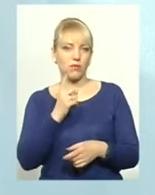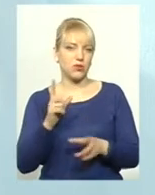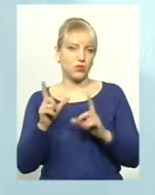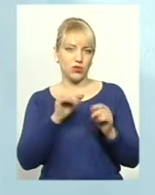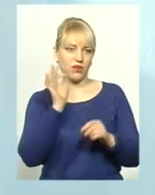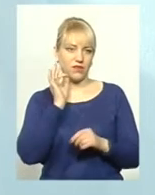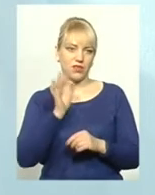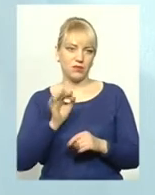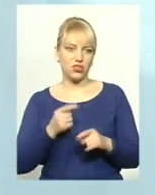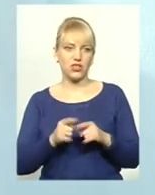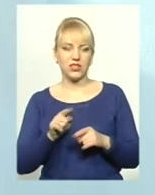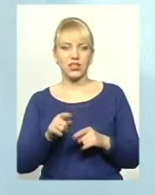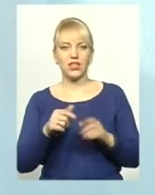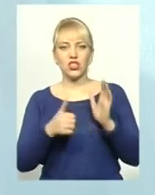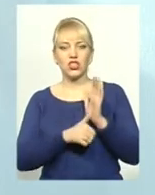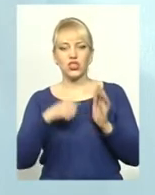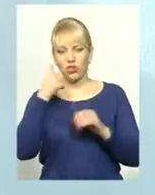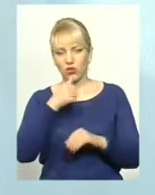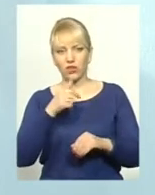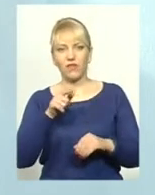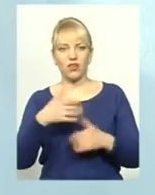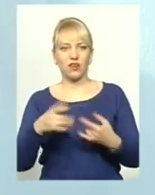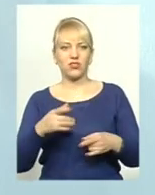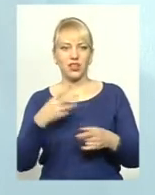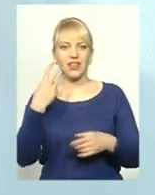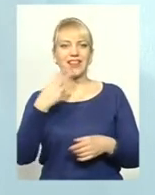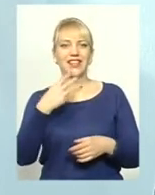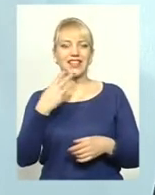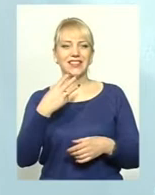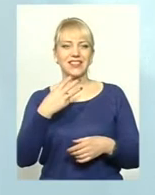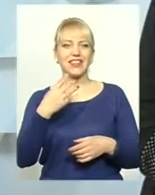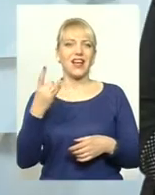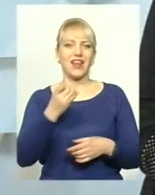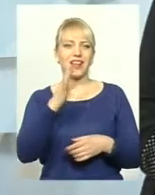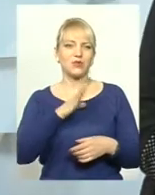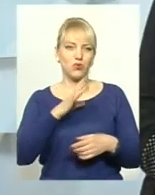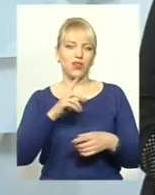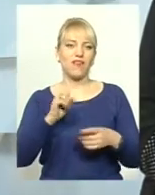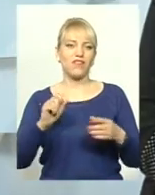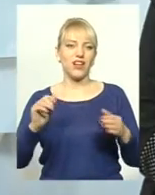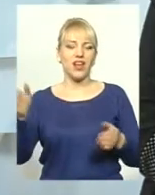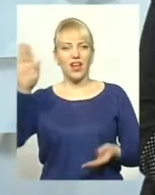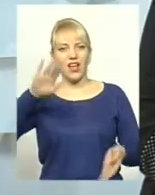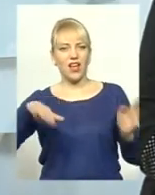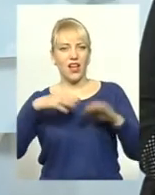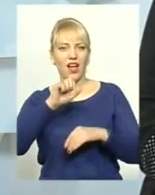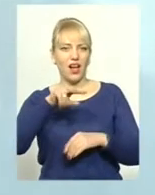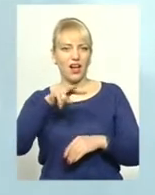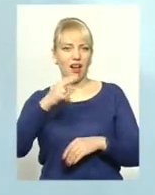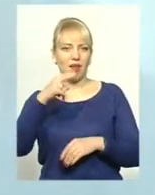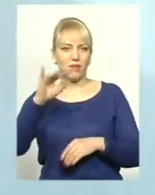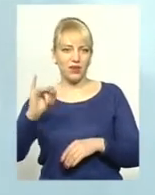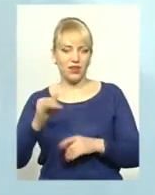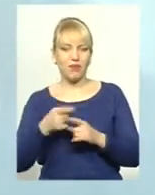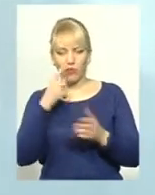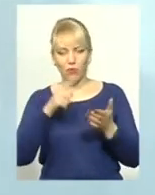яких я відправила. Так за цих шість років, вона вже, наверно, разів 30 була в Альпах, та її можна тільки позаздрити. І в неї попалася хазейка, любительниця походів.